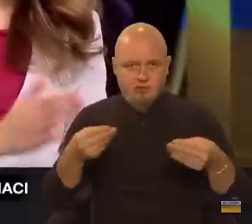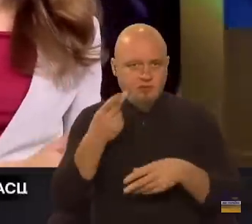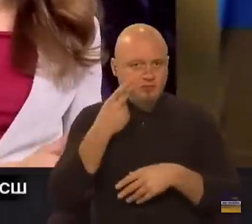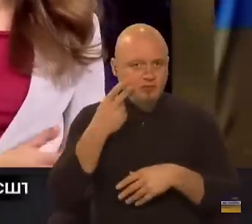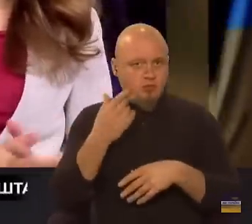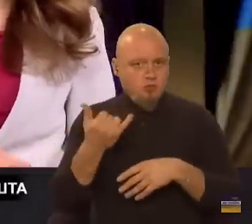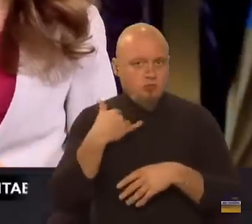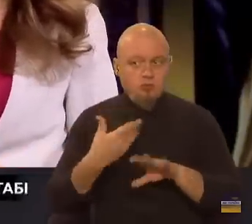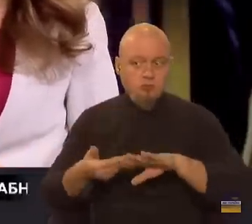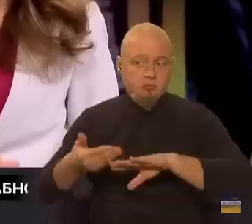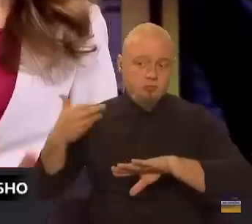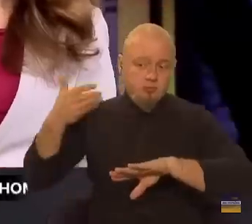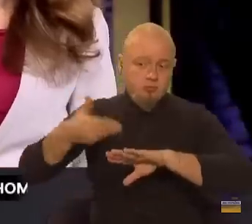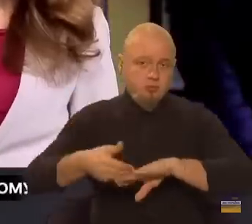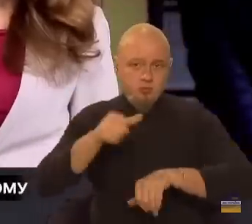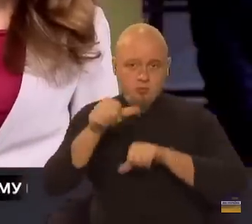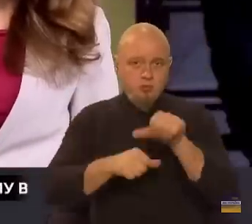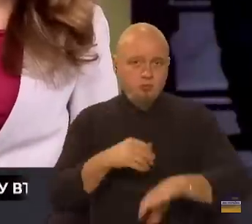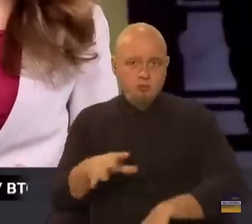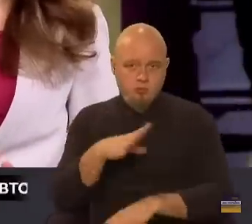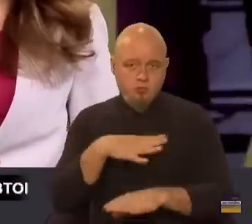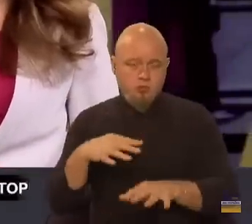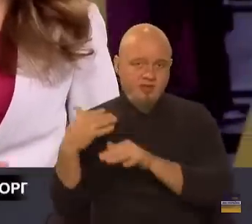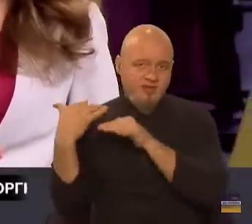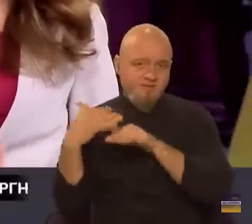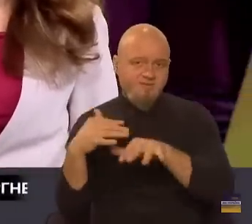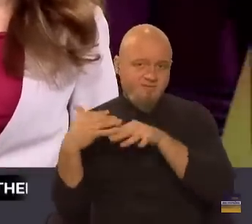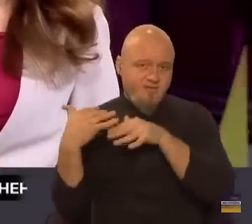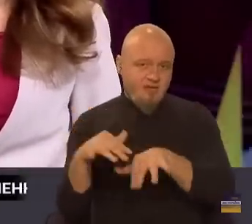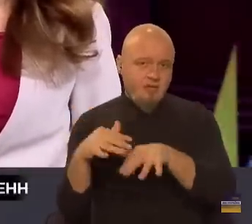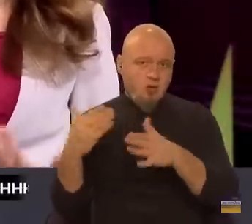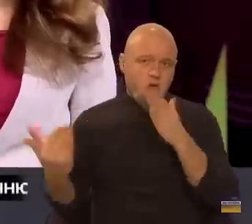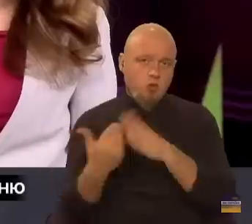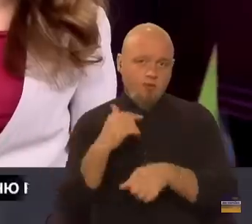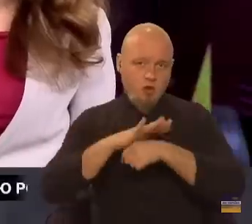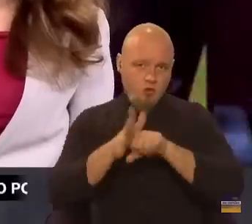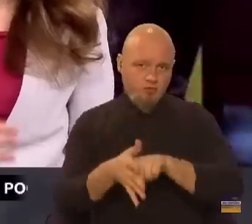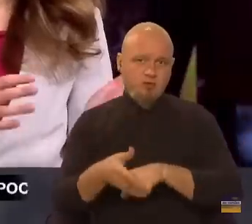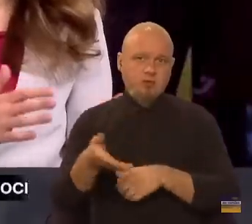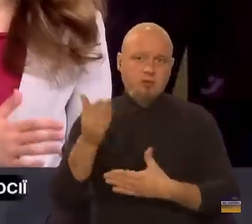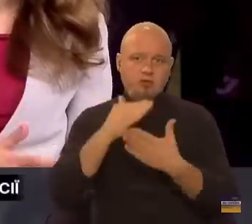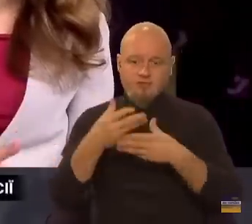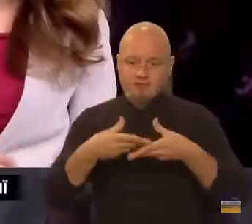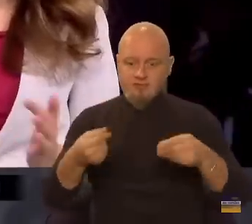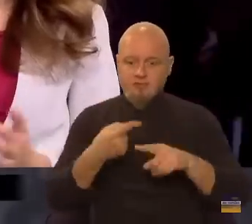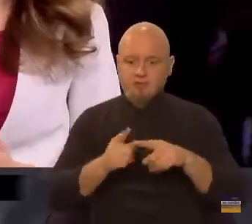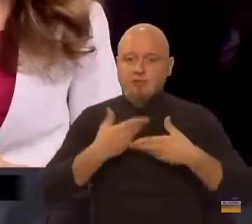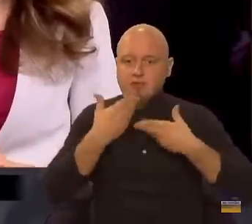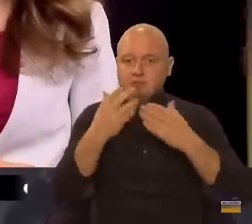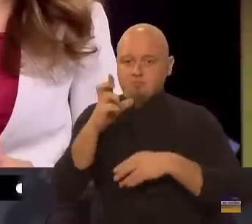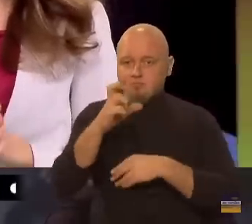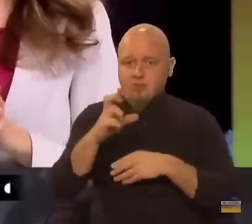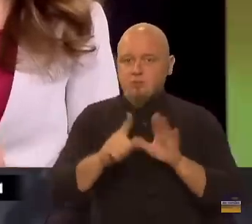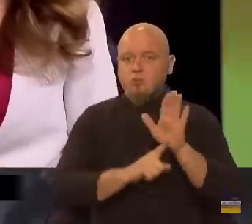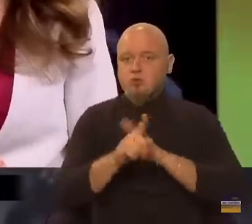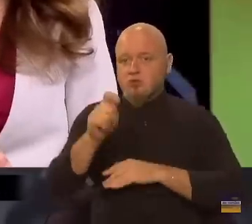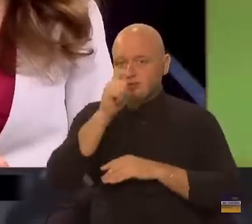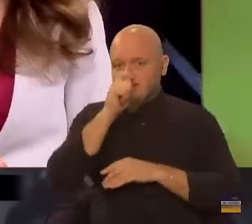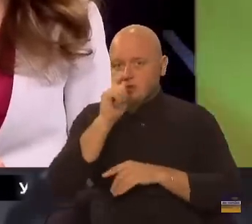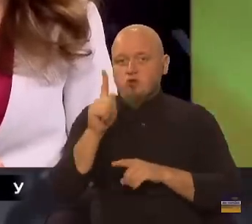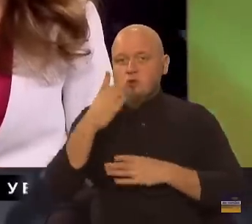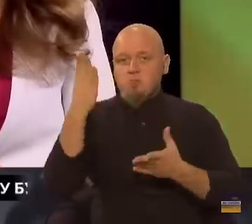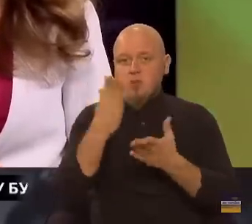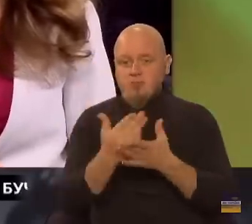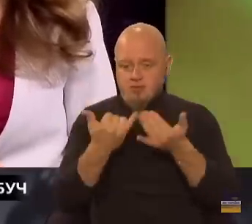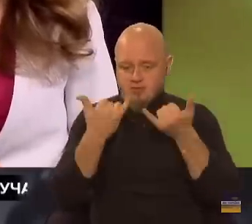Зазвичай в нас з попередні роки була хвиля, нова ковідна, от якраз на весні. кінець березня, початок квітня. Що